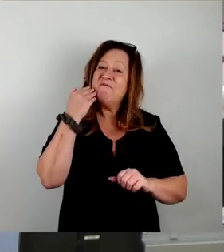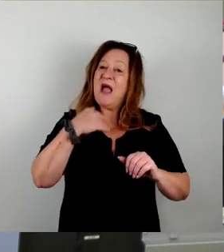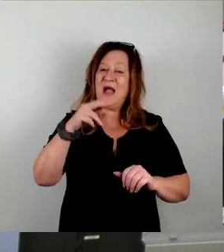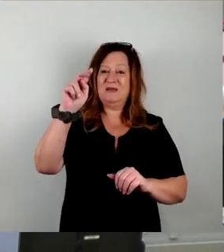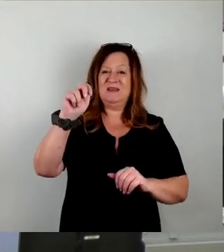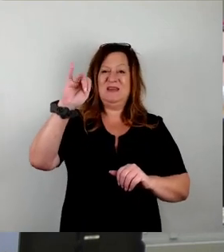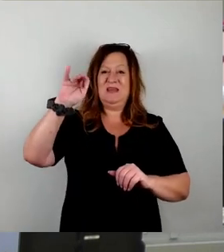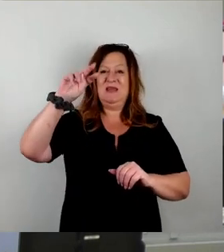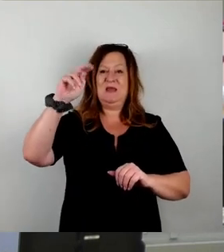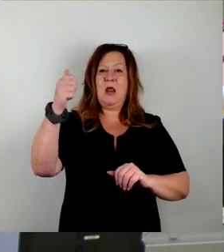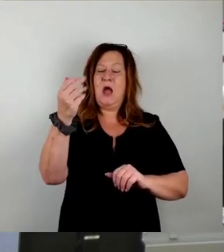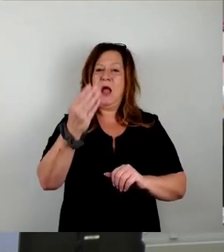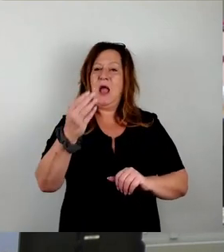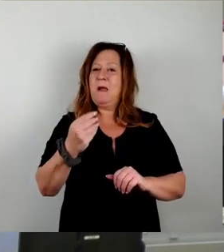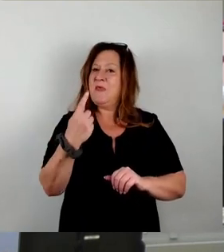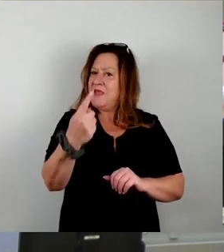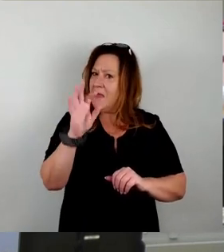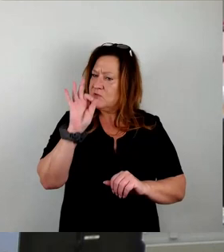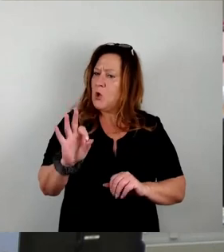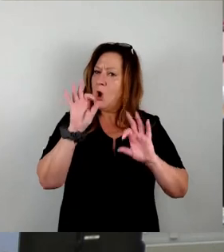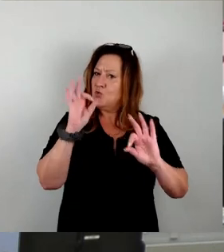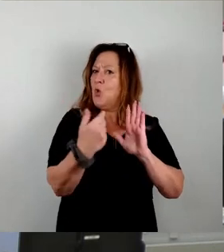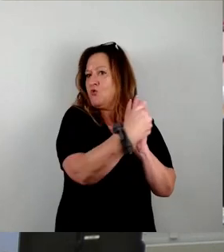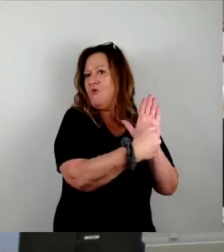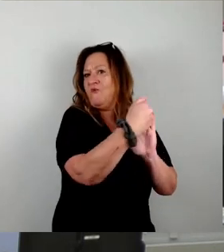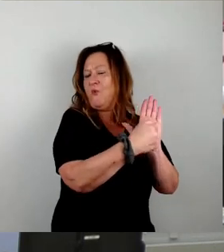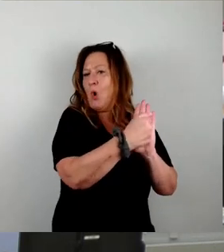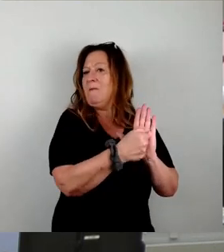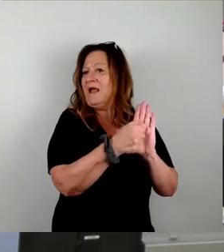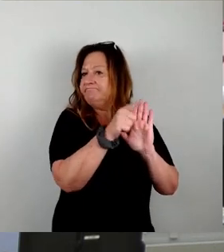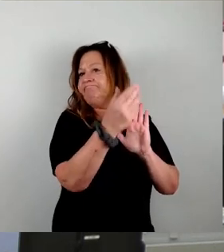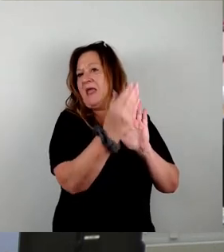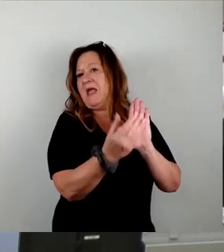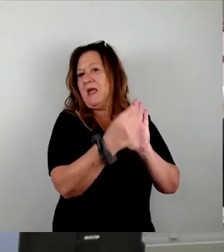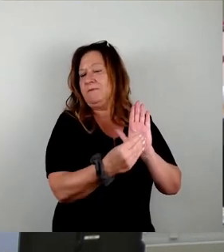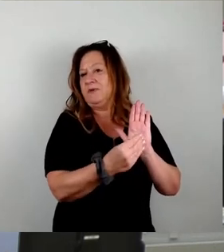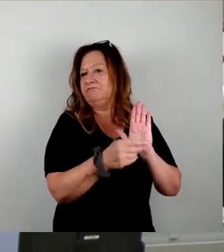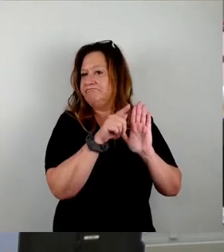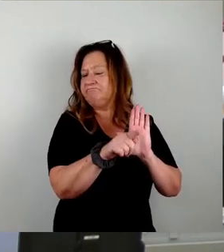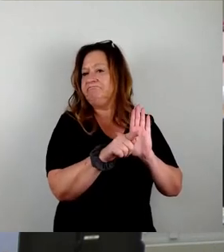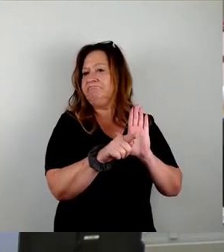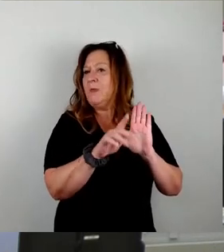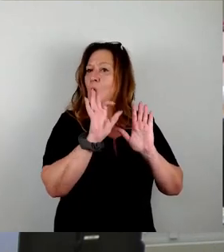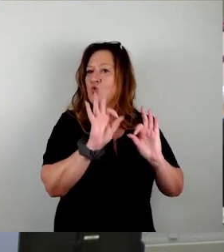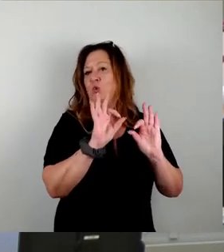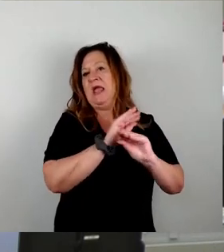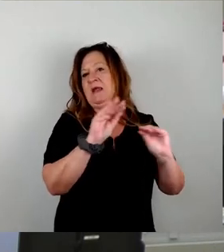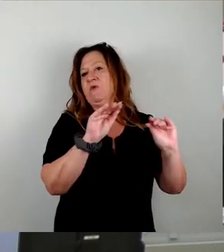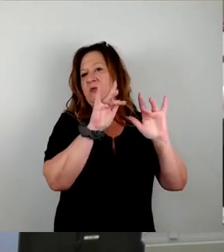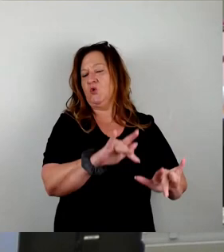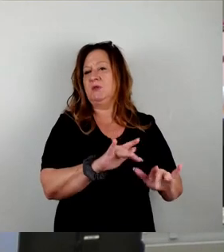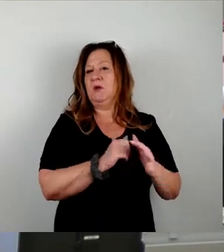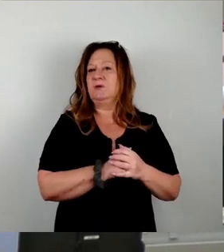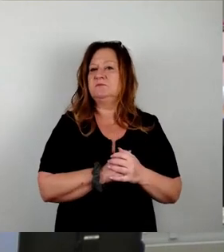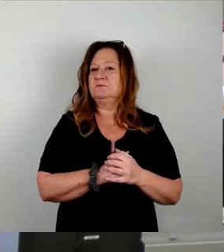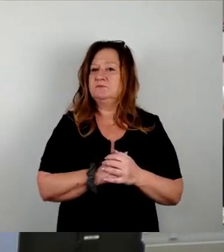alle mit dem guten Beispiel vorangehen und diese App herunterladen. Da gibt es gute Informationen und damit sollten